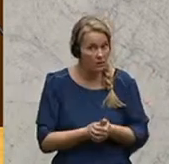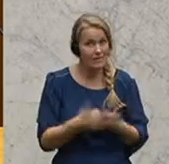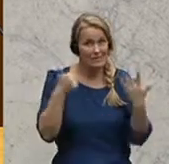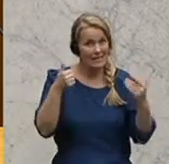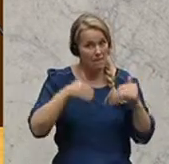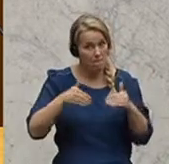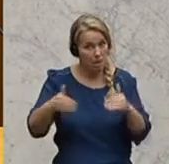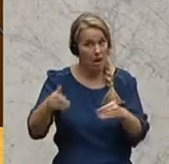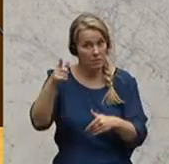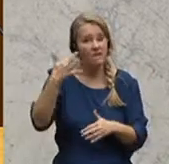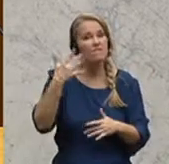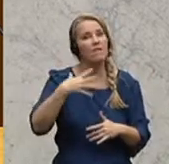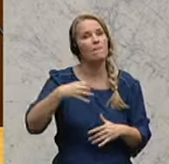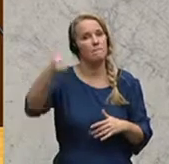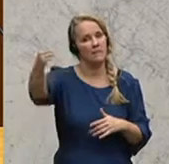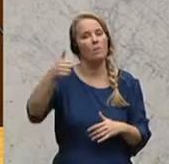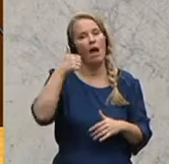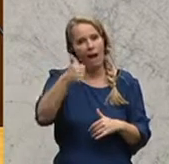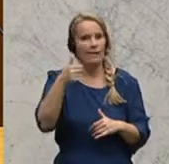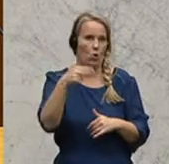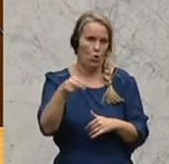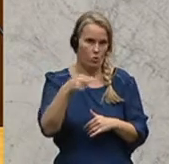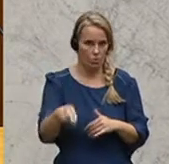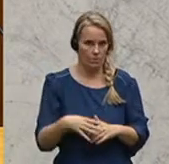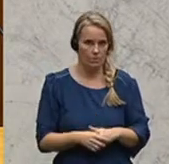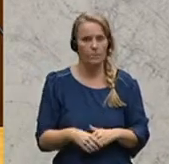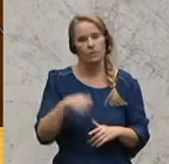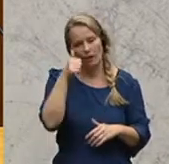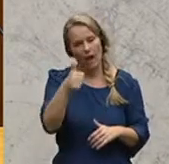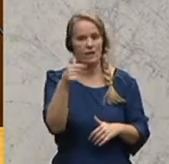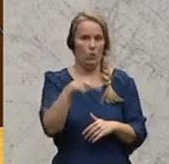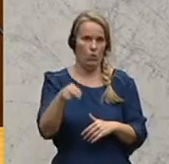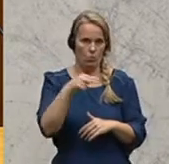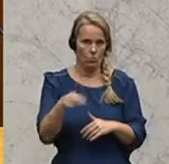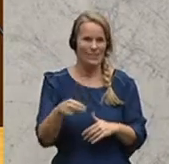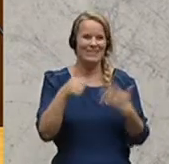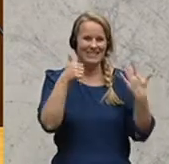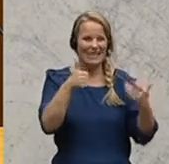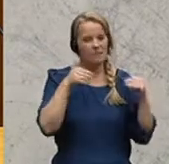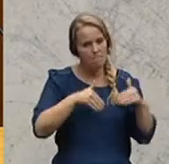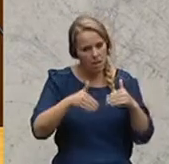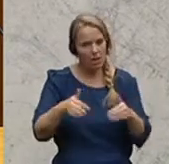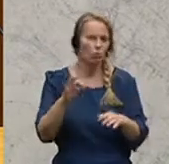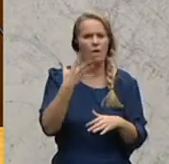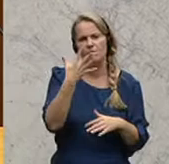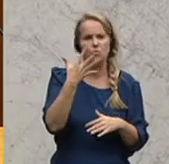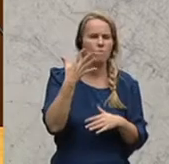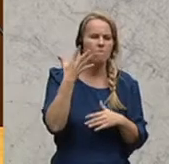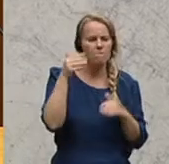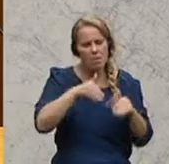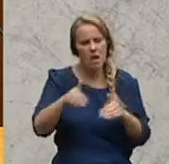diesen 6 Milliarden, wie viel haben Sie mitgenommen? Einen Euro. Einen Euro. Die 6 Milliarden oder die 5 Milliarden,